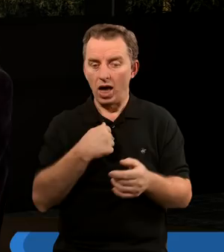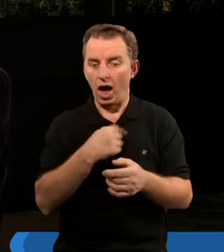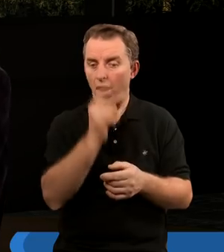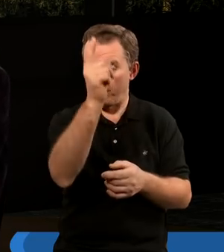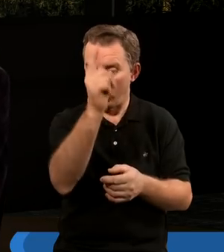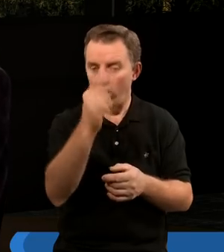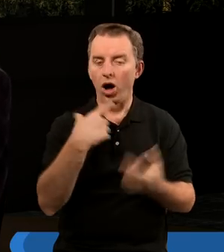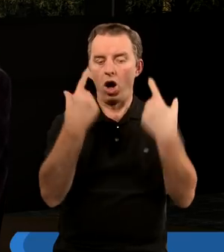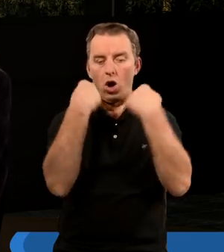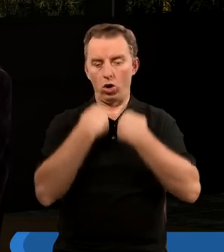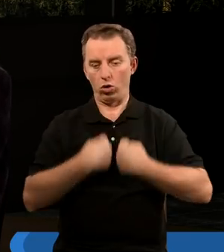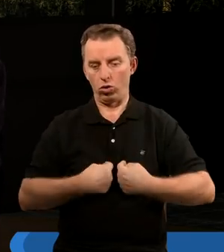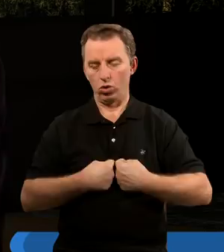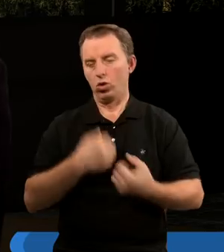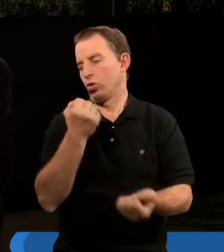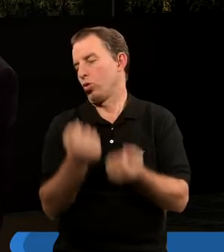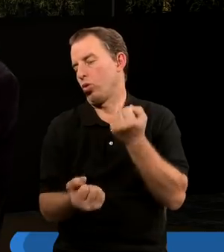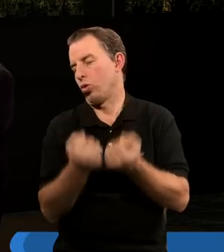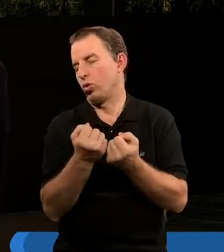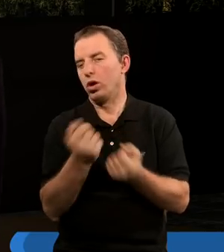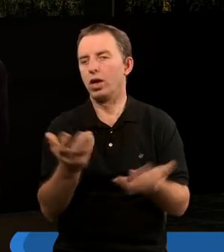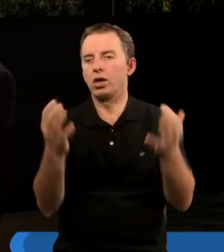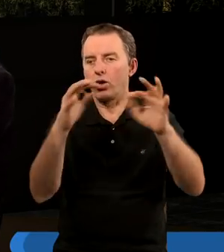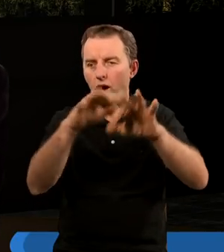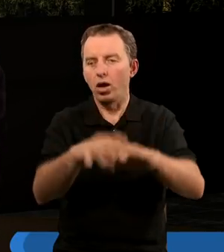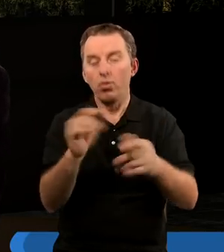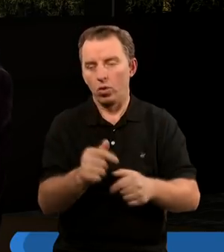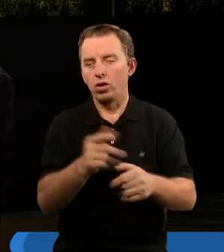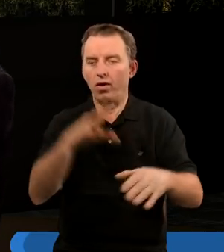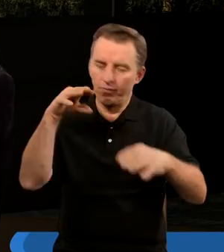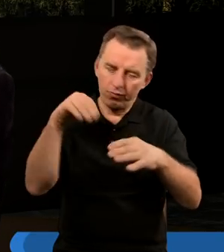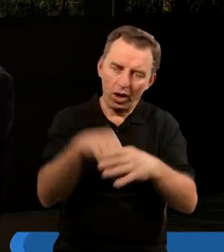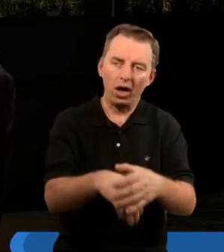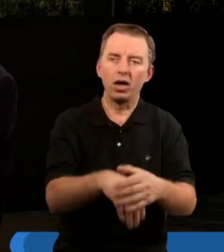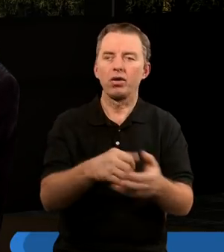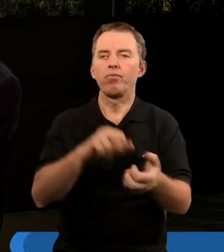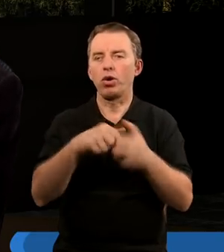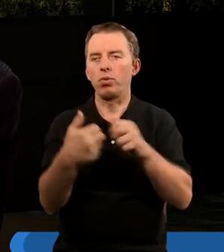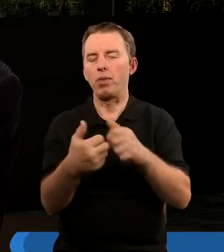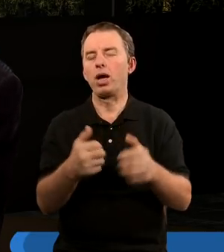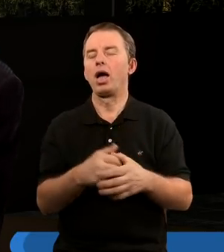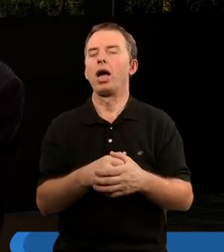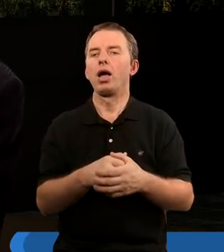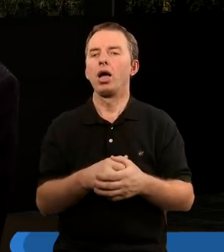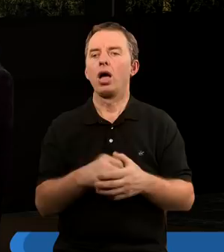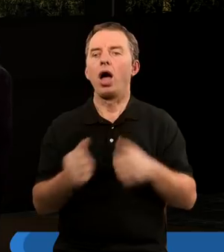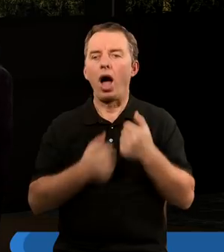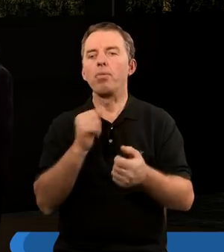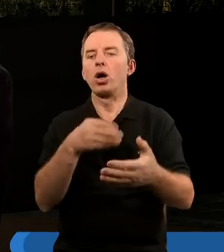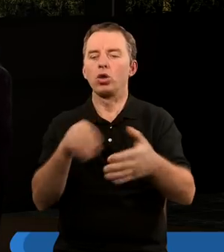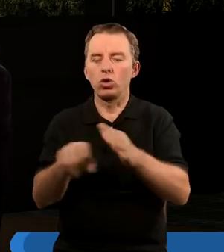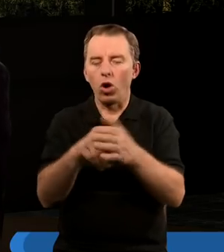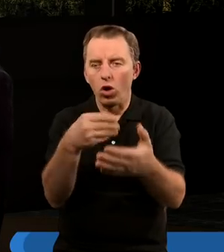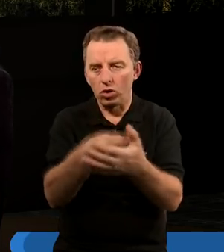to trudno w zgromadzeniu się napędzać. W ekstazę można wpaść, ale żeby wtedy